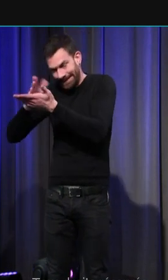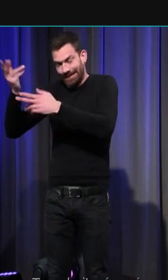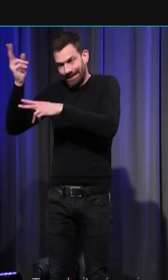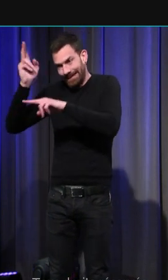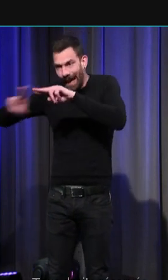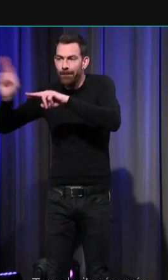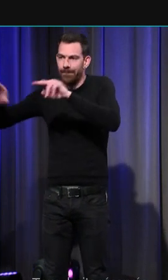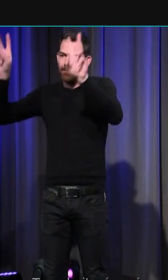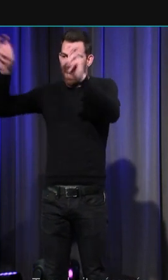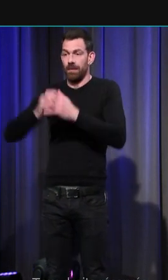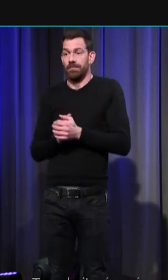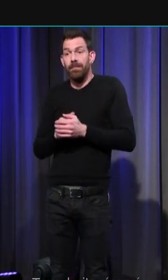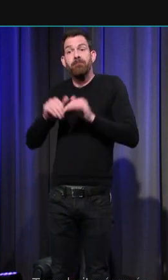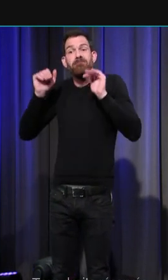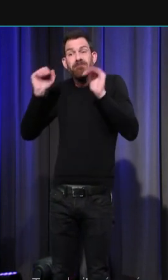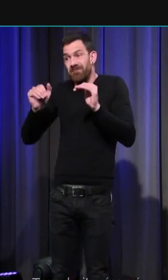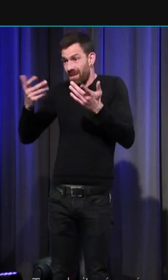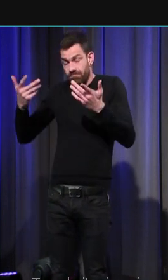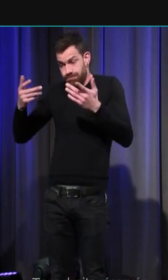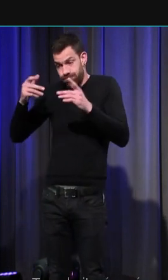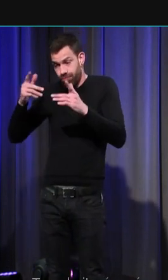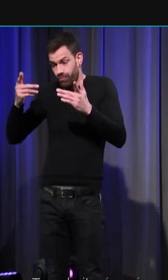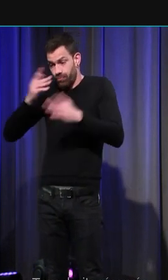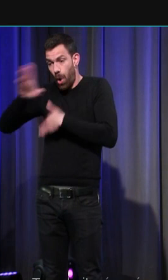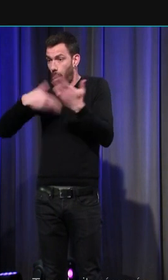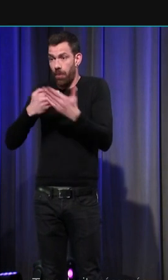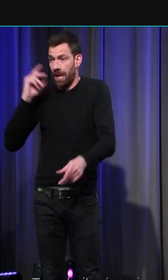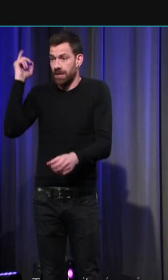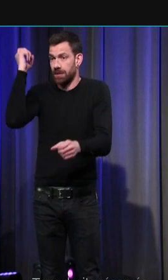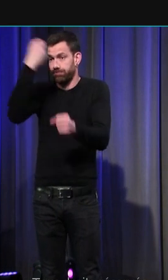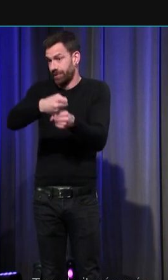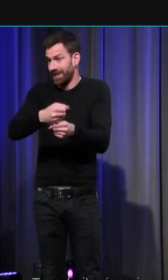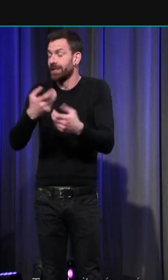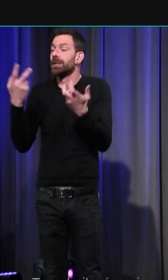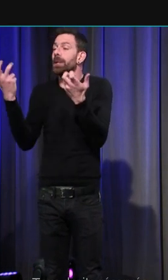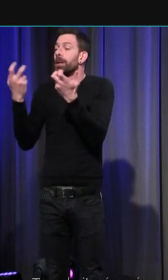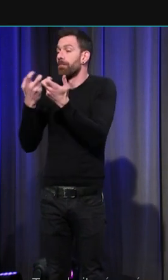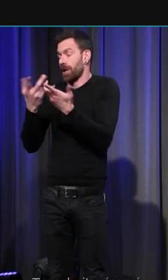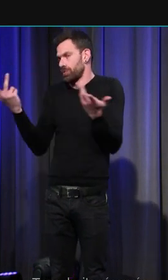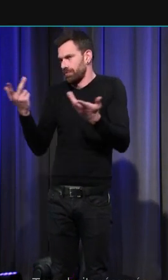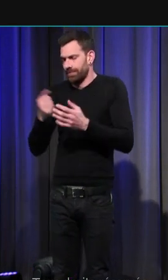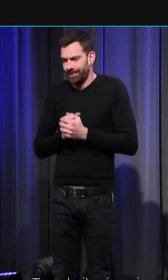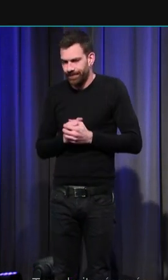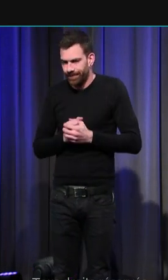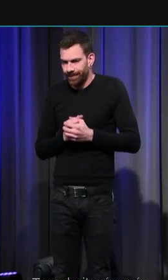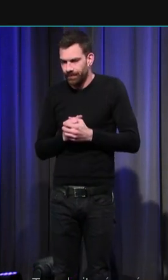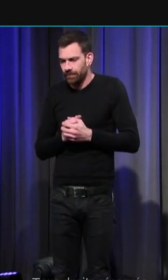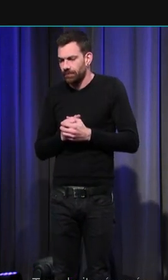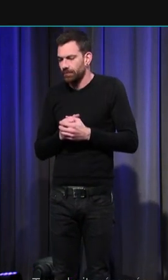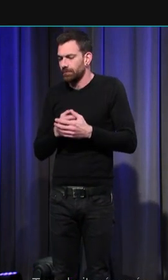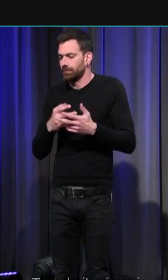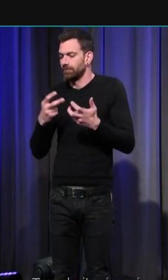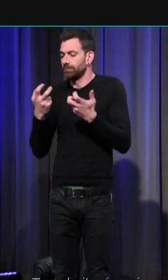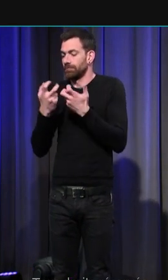moyen d'exercer la justice sans verser le sang comme c'est le cas par exemple dans la pratique très bien connue de l